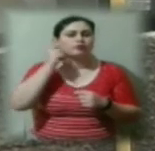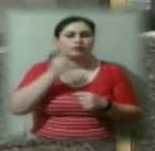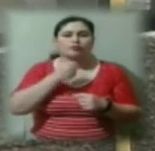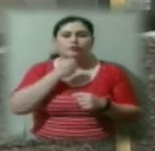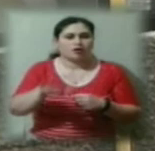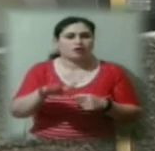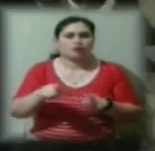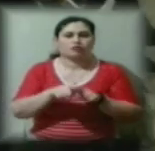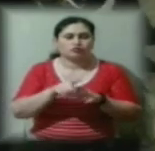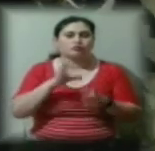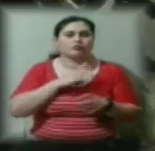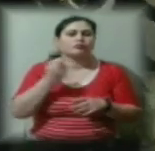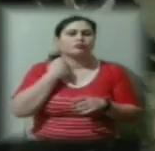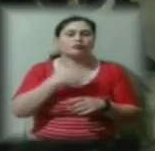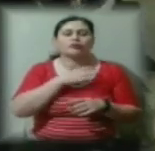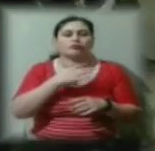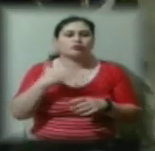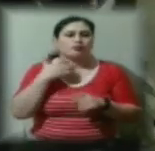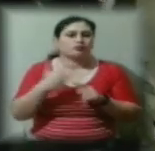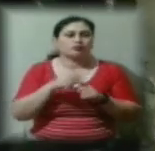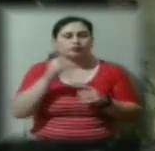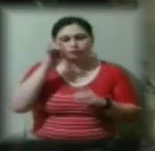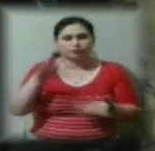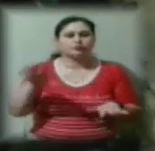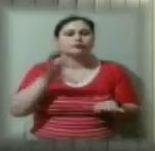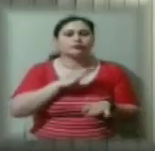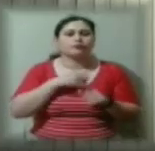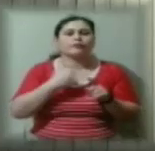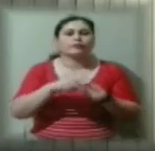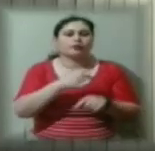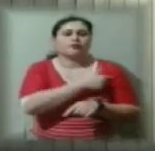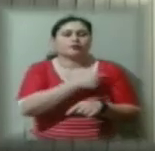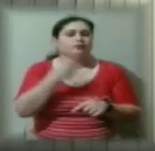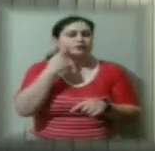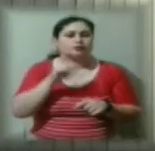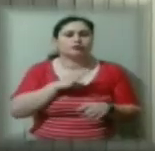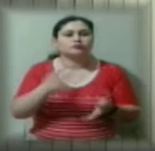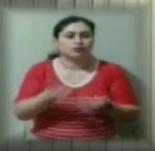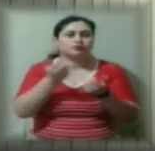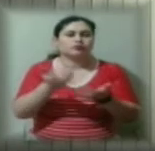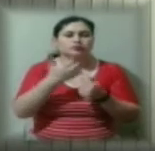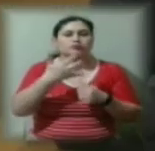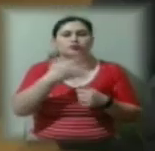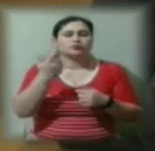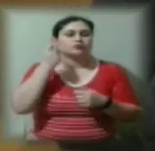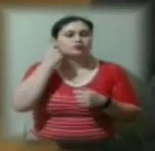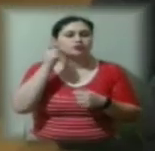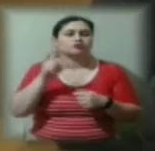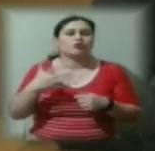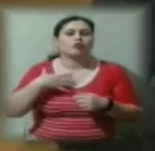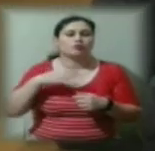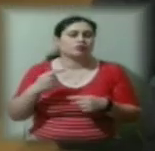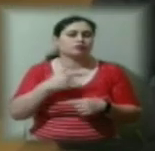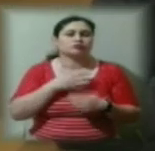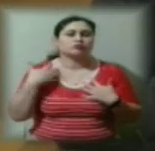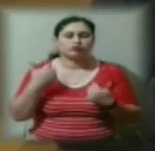алкоголю та знепритомніли. Їх лікарі приводять до тями. Здоров'я 55-річного чоловіка не витримало. Згідно висновку